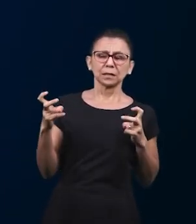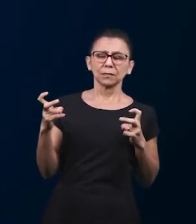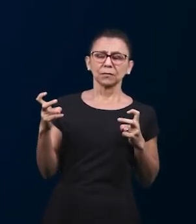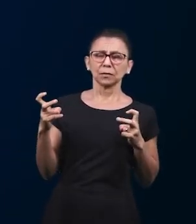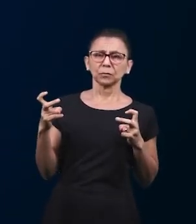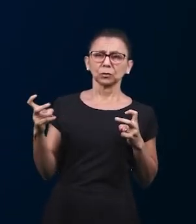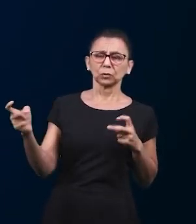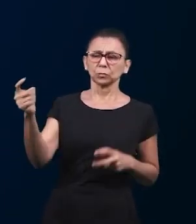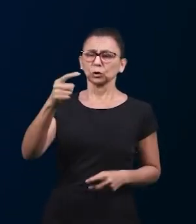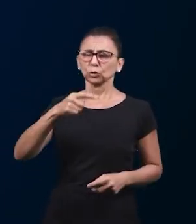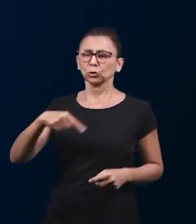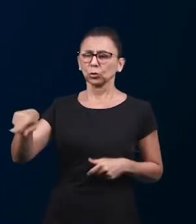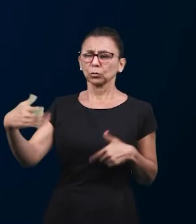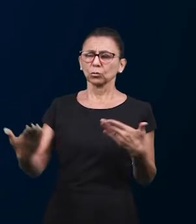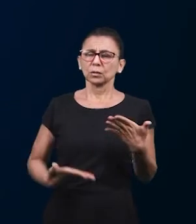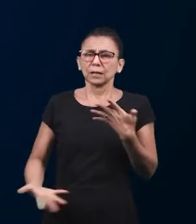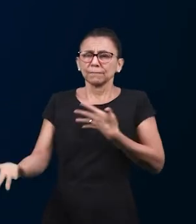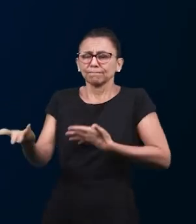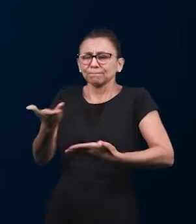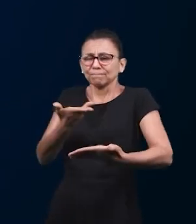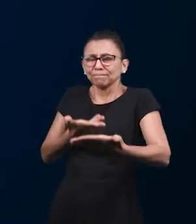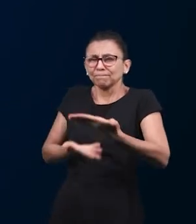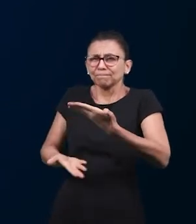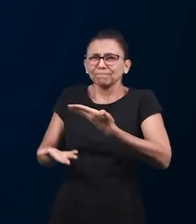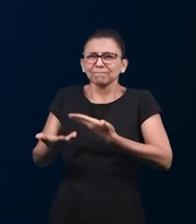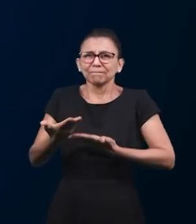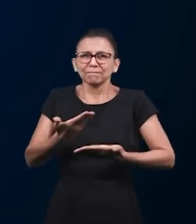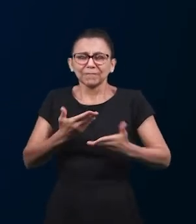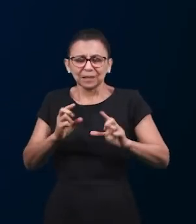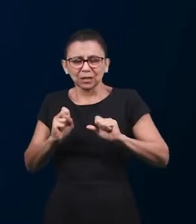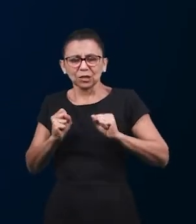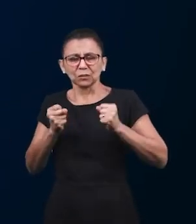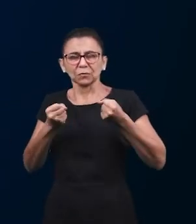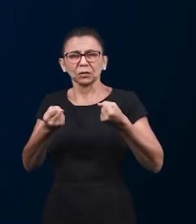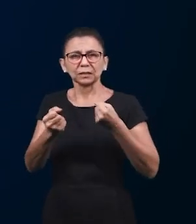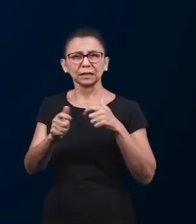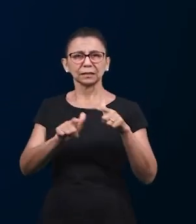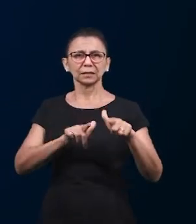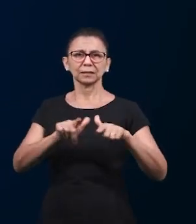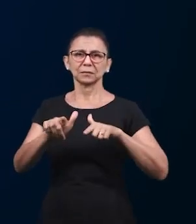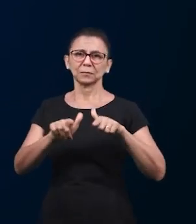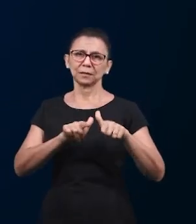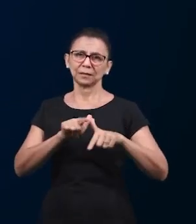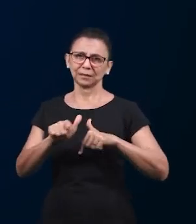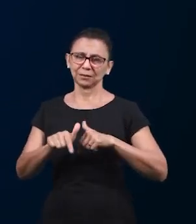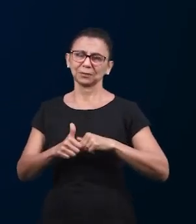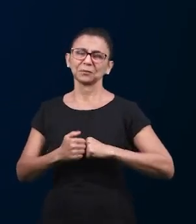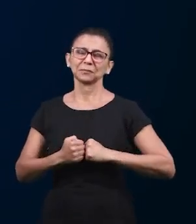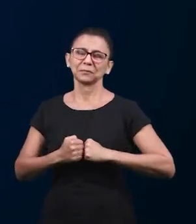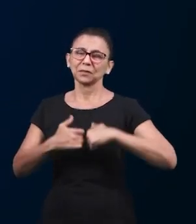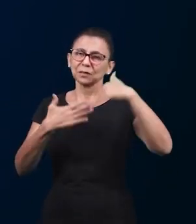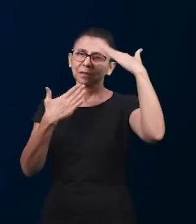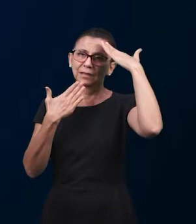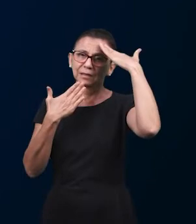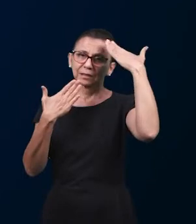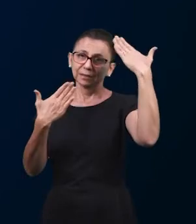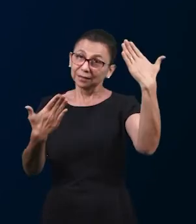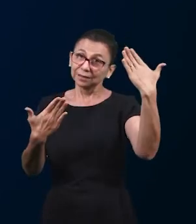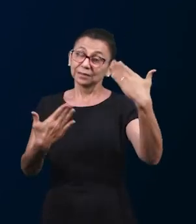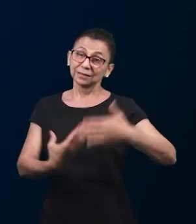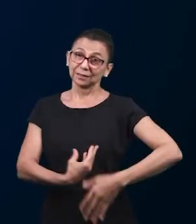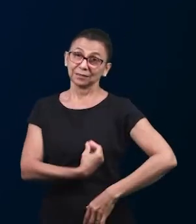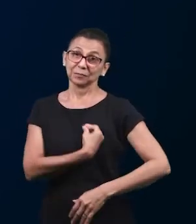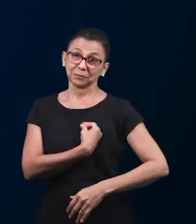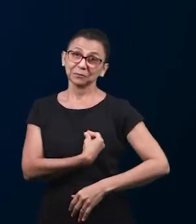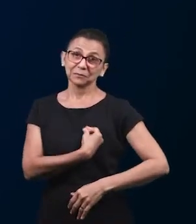все каждый вовлечен церковь она вовлечена и это очень сильно радует нас потому что